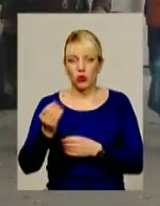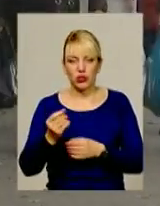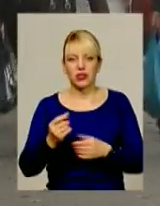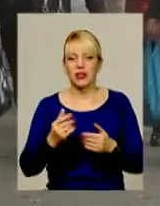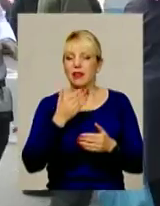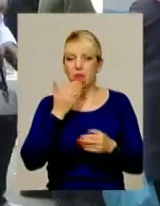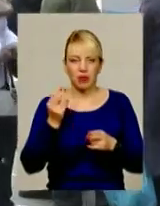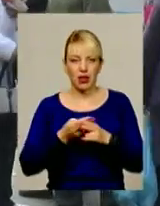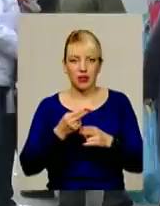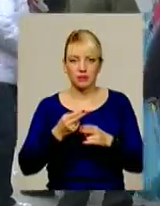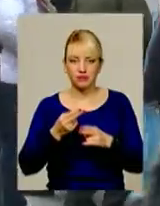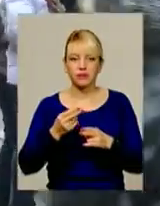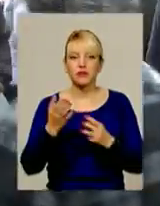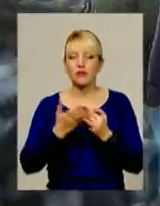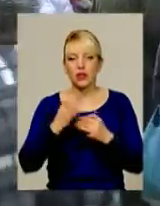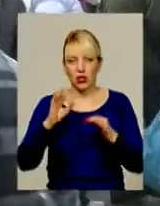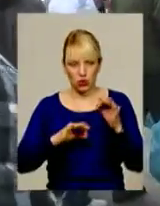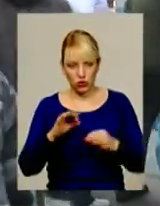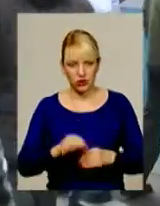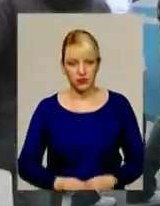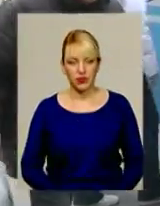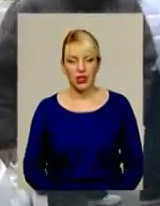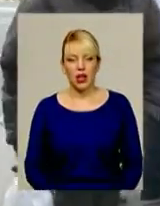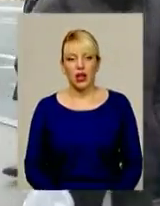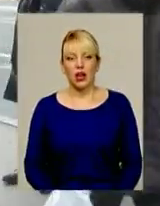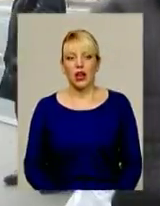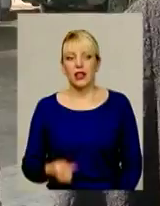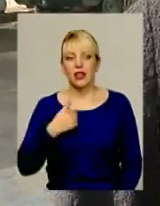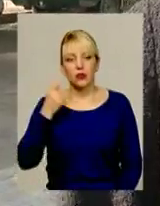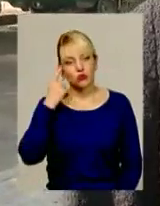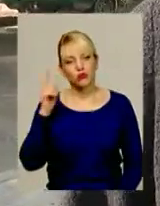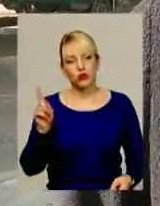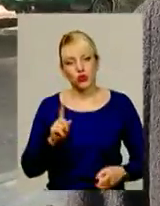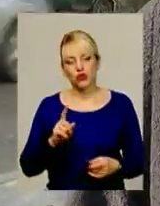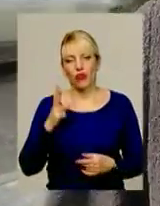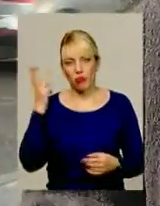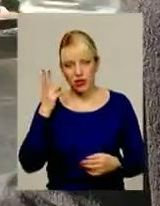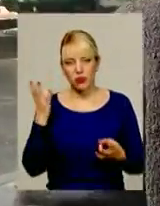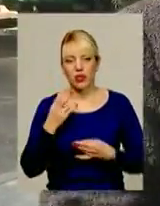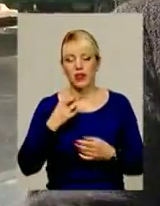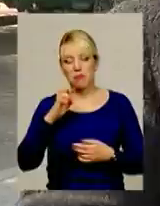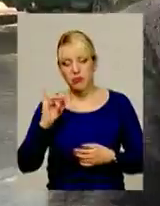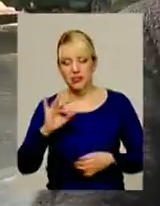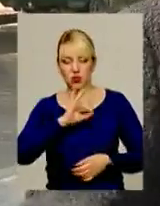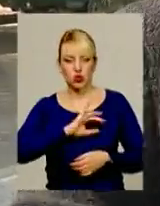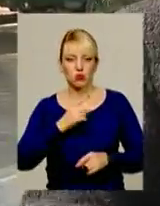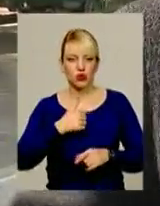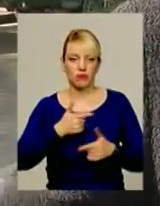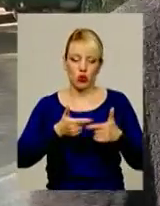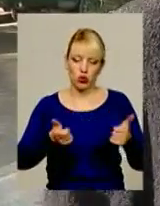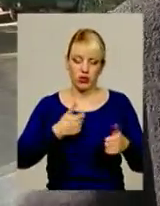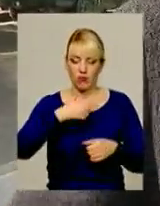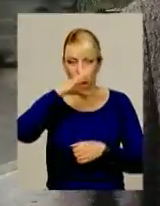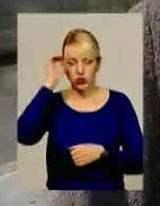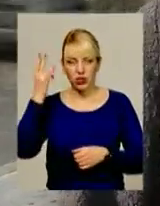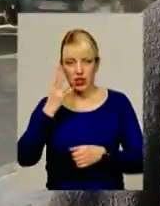Кажуть, такий вид транспорту в місті відміняти не варто. Хмельницькому думаю, що все потрібно. Я би скористалася, тому що ми часто з готелі нам треба